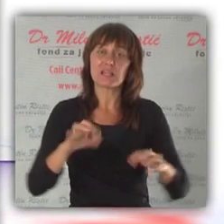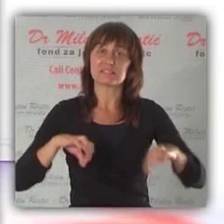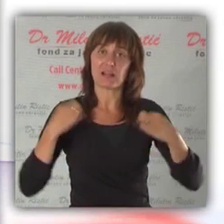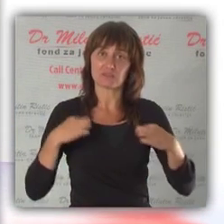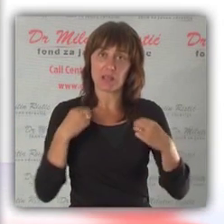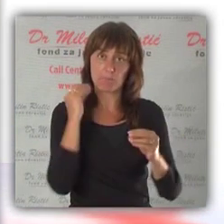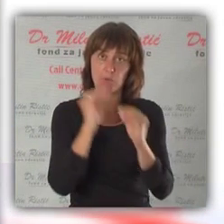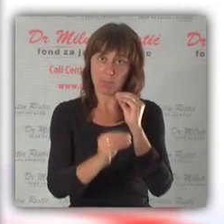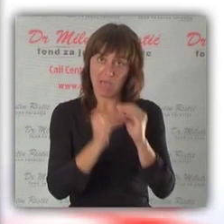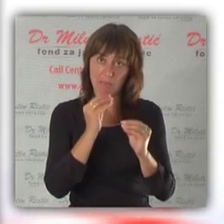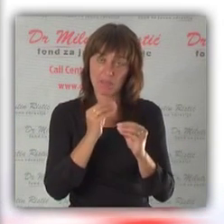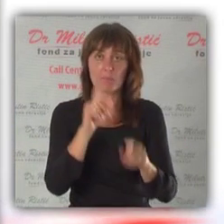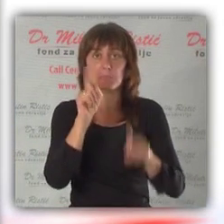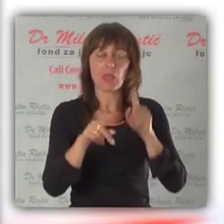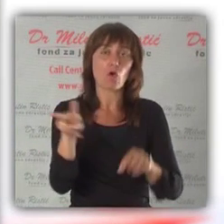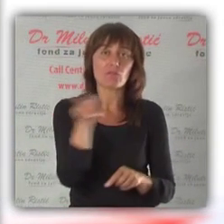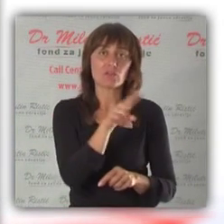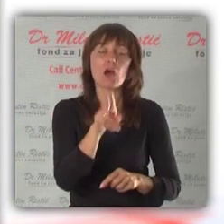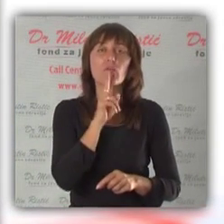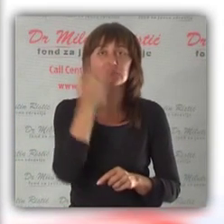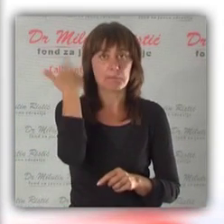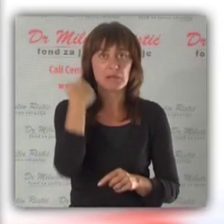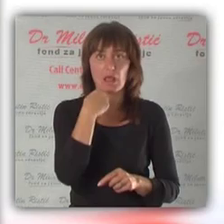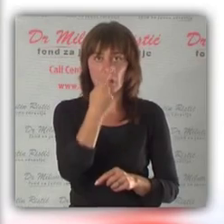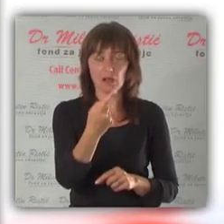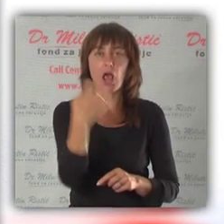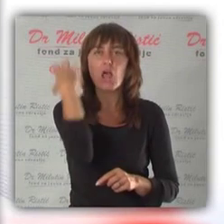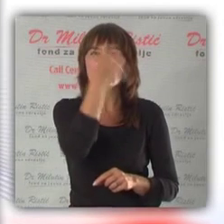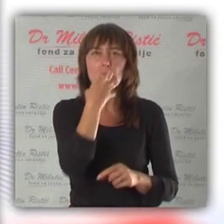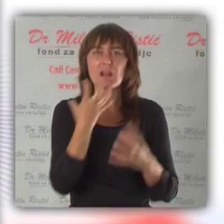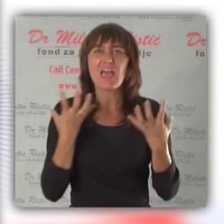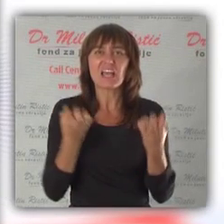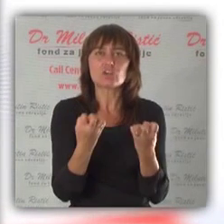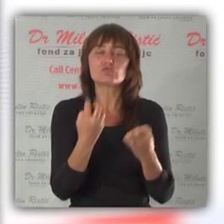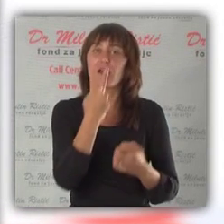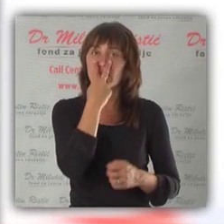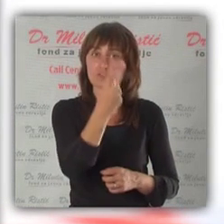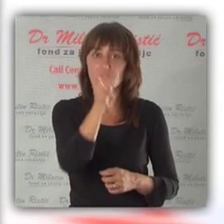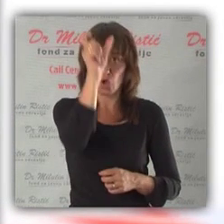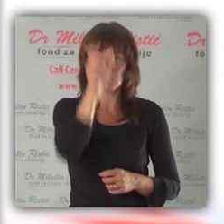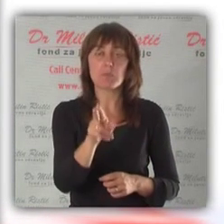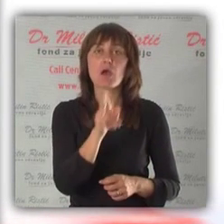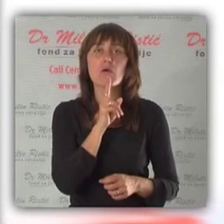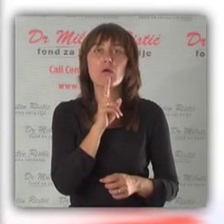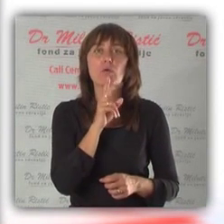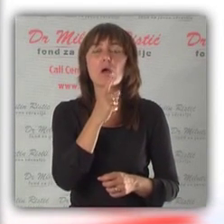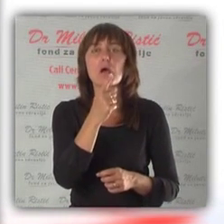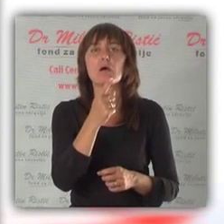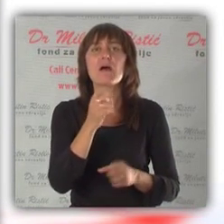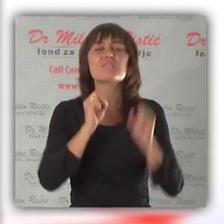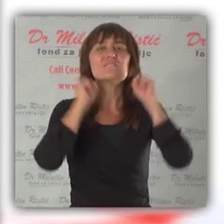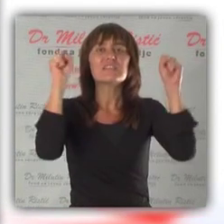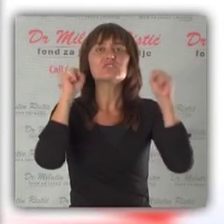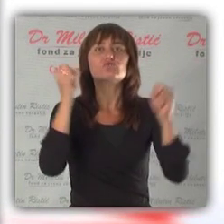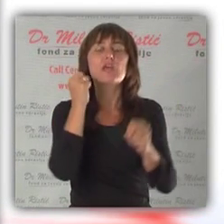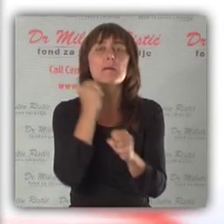su znatno zbiljniji strastveni problemi nego ova dva koja sam ranije spomenula. Toplotni grčevi se vidjaju najčešće u